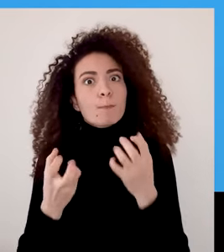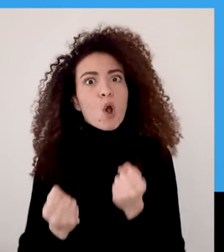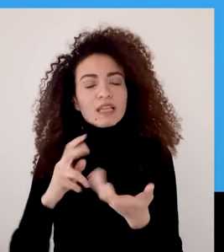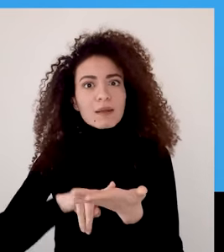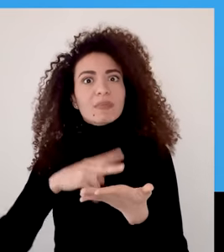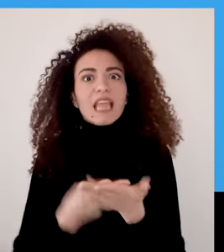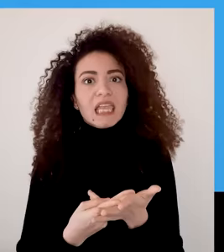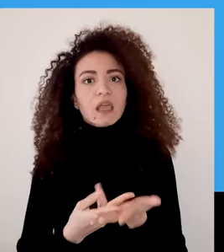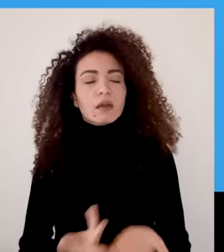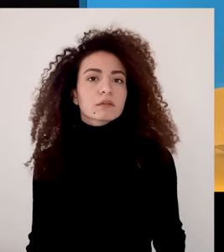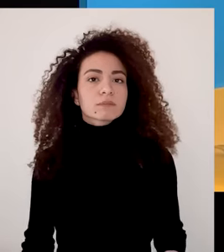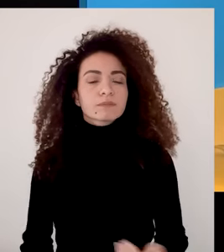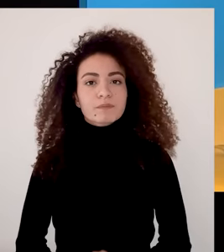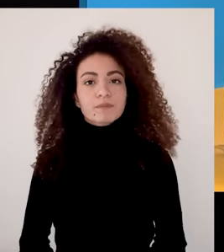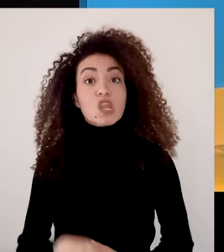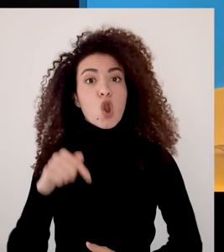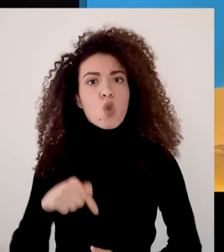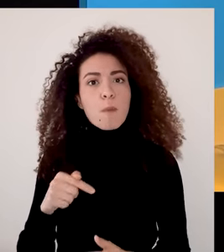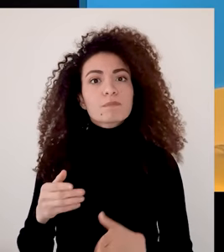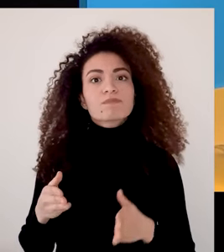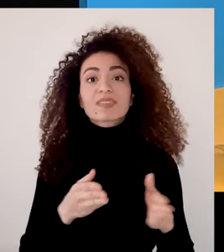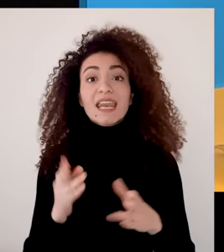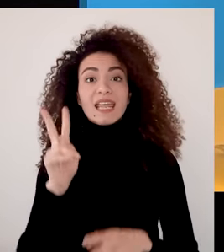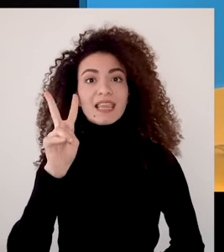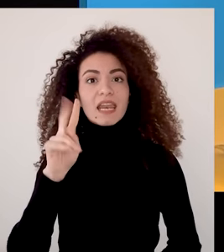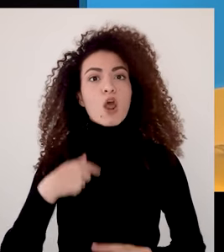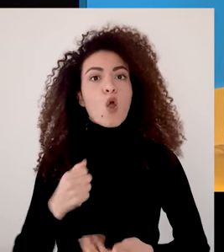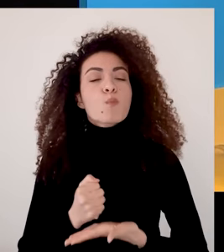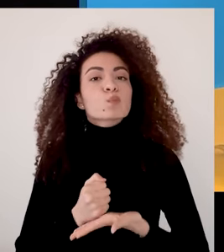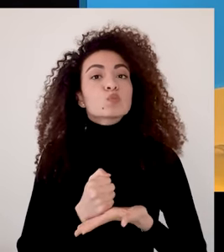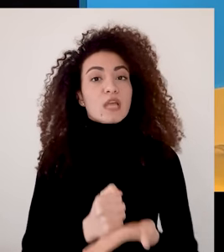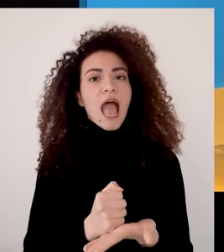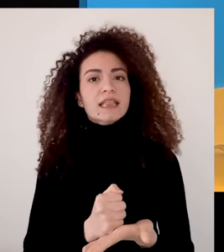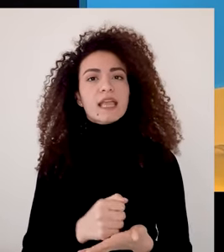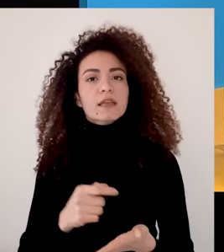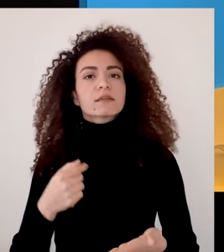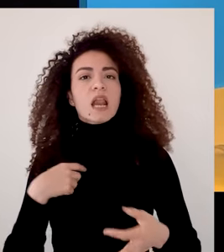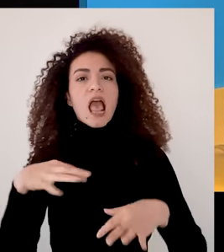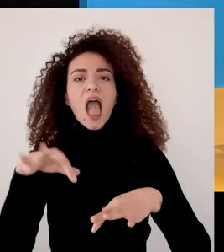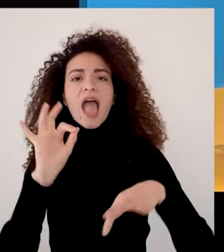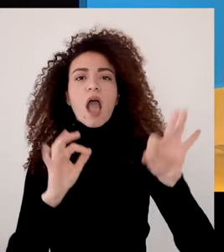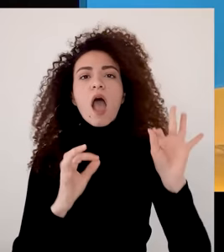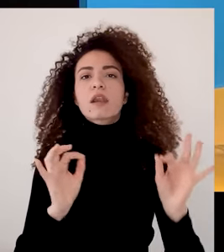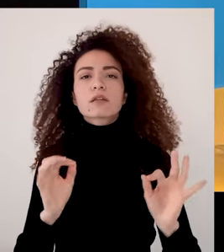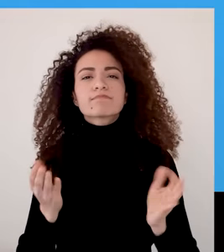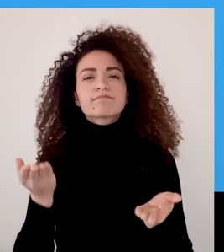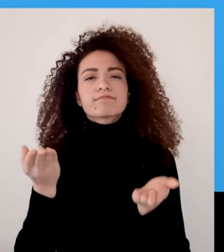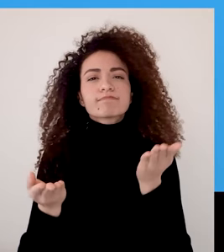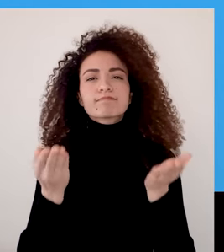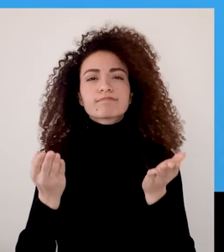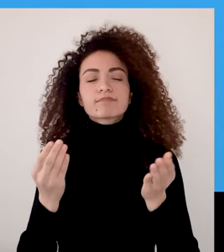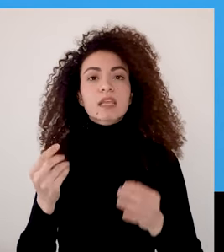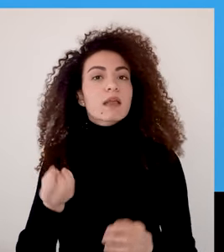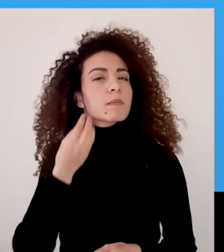بكل موقف منتعرض له اليوم رح نقدم وسيلتين للمساعدة بإدراك وتقييم الخيارات الموجودة من